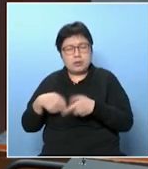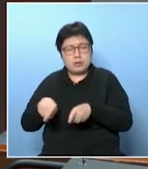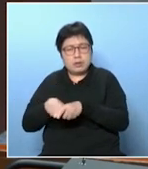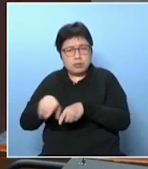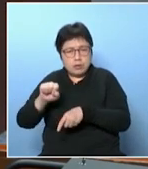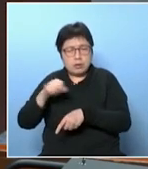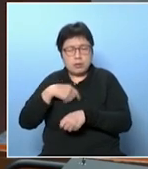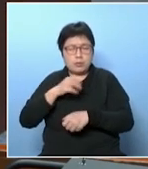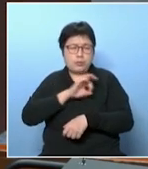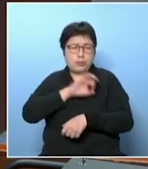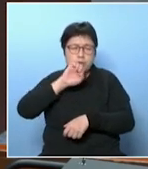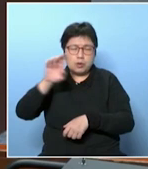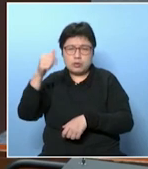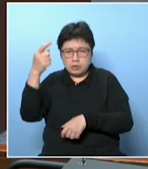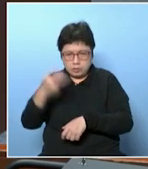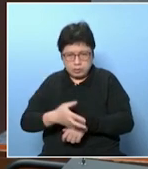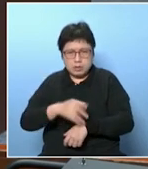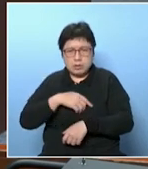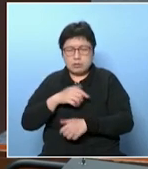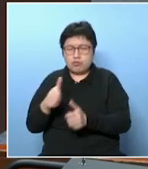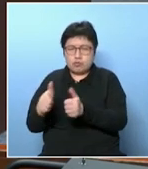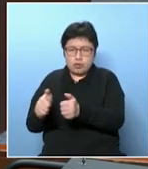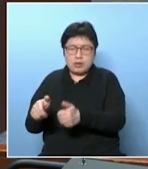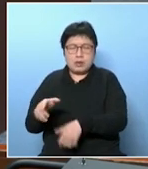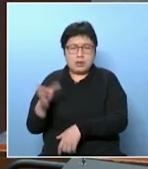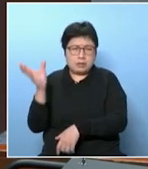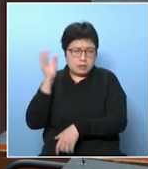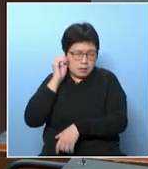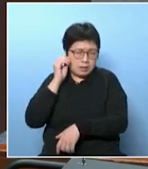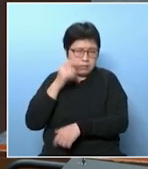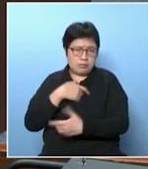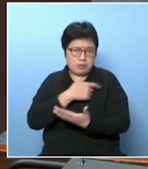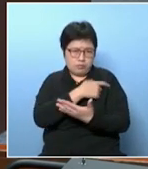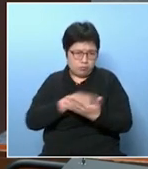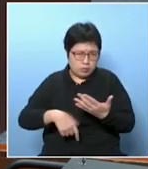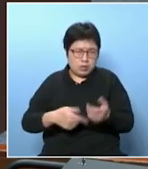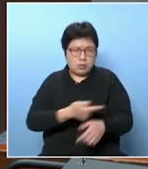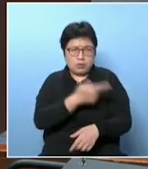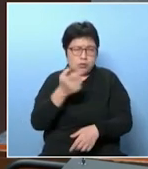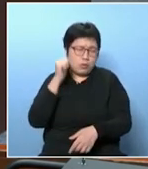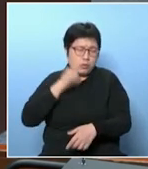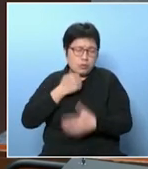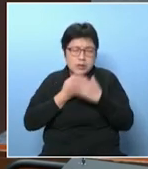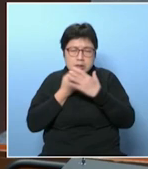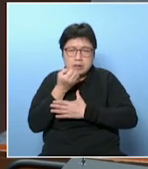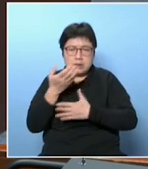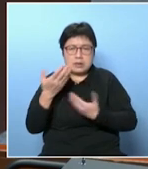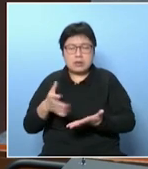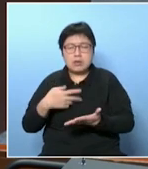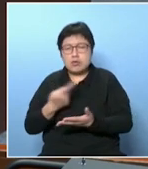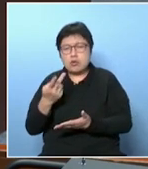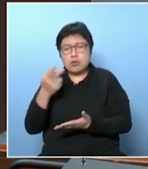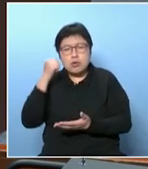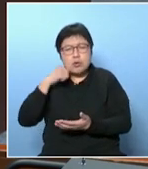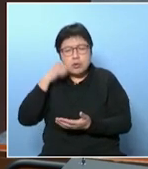會裡講了很多次感謝政府都聽到議員和長者的心聲因為現在很多都是雙腦